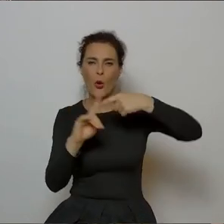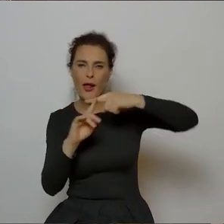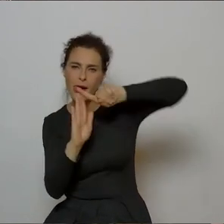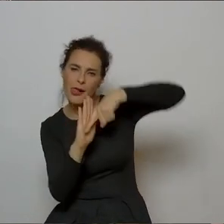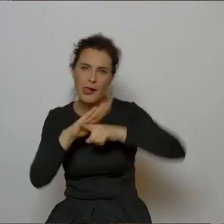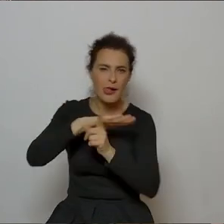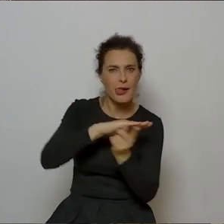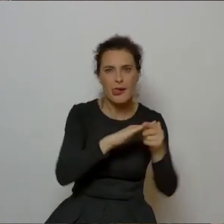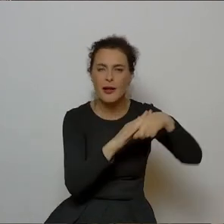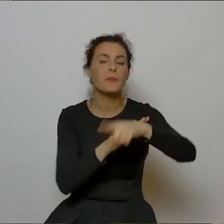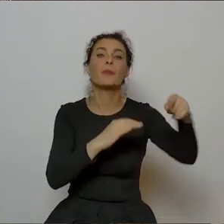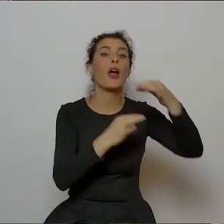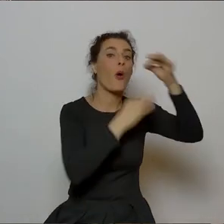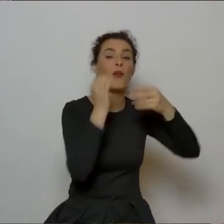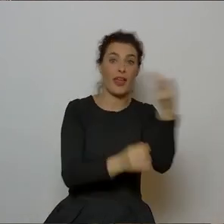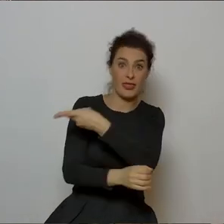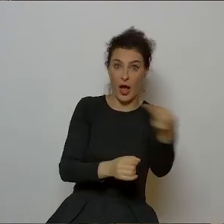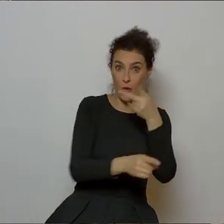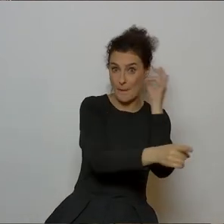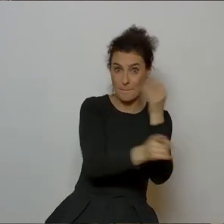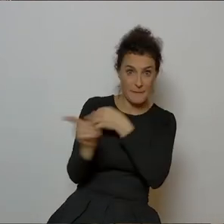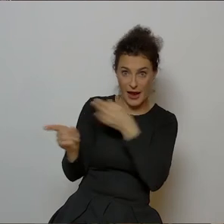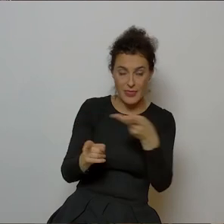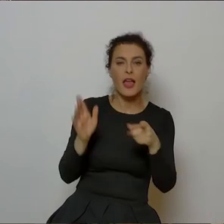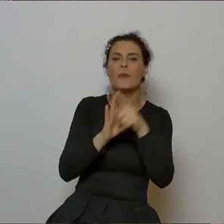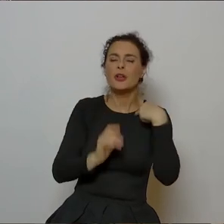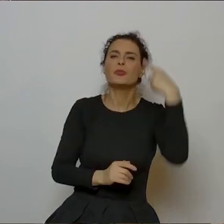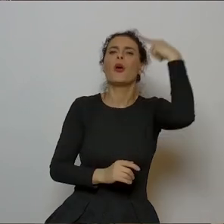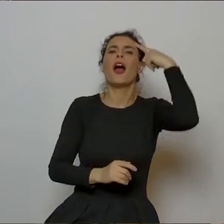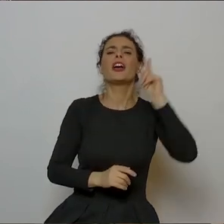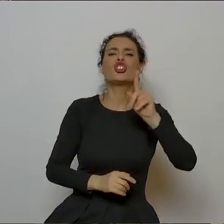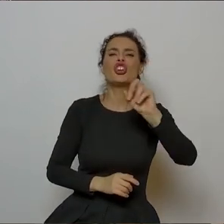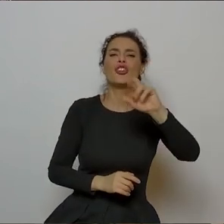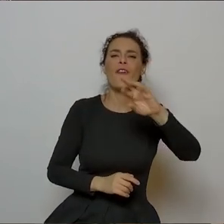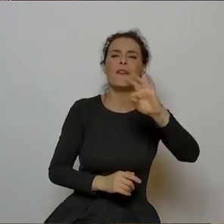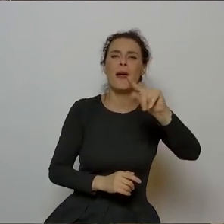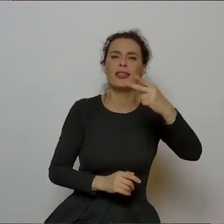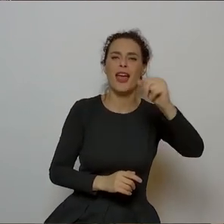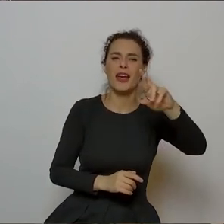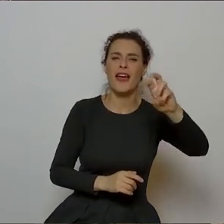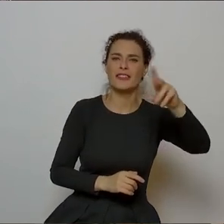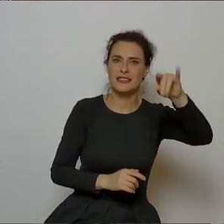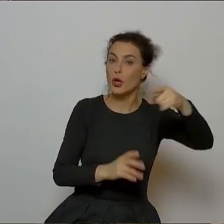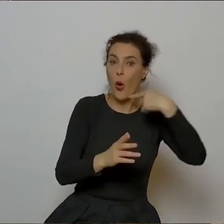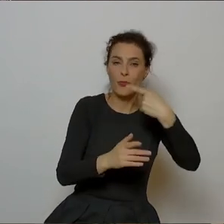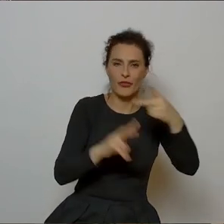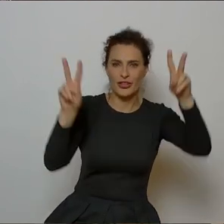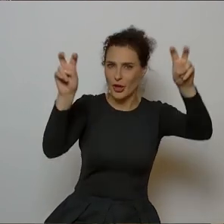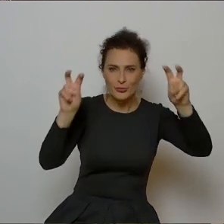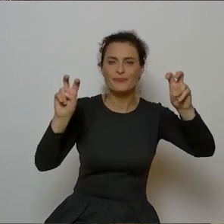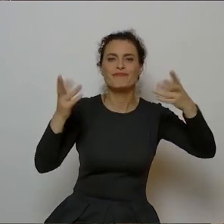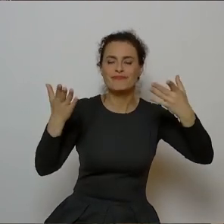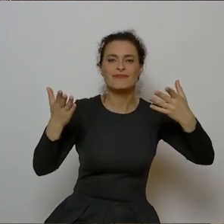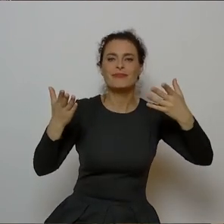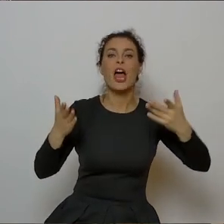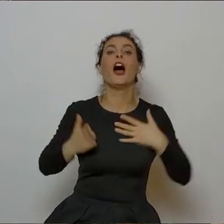mówiły to mi się przypomniały słowa Krzysztofa Będereckiego, który właśnie mówił, że droga artysty to jest taka